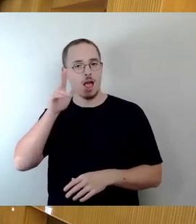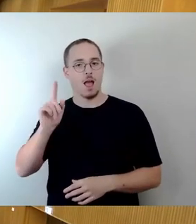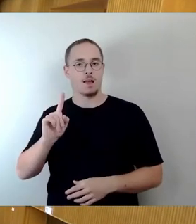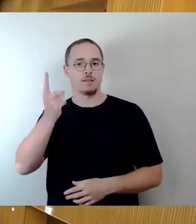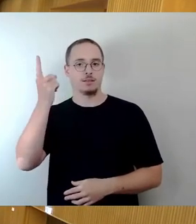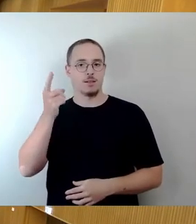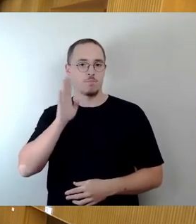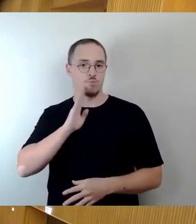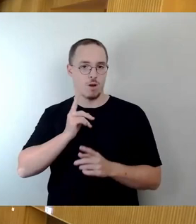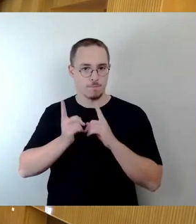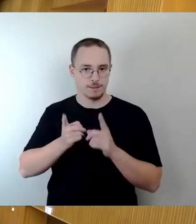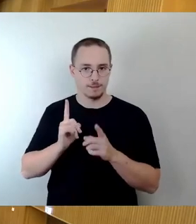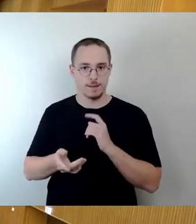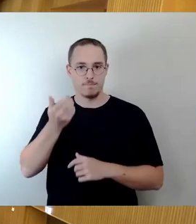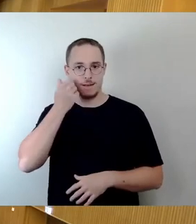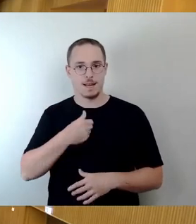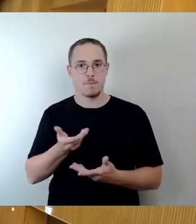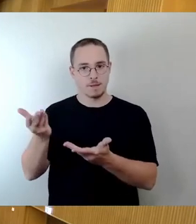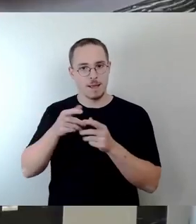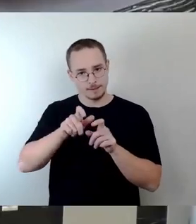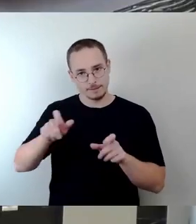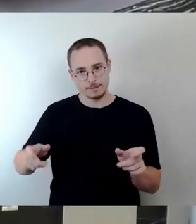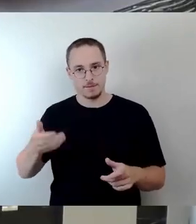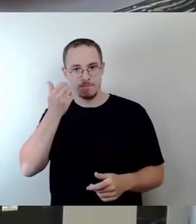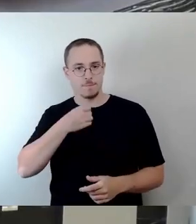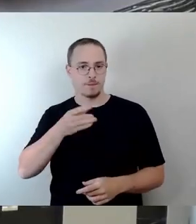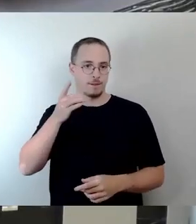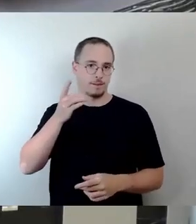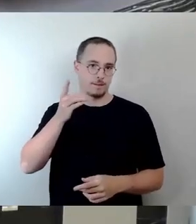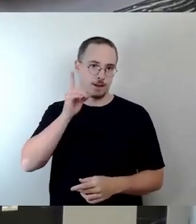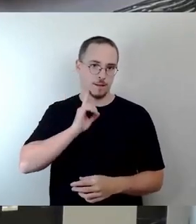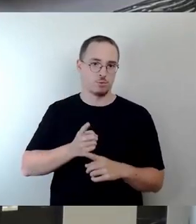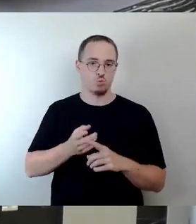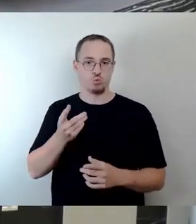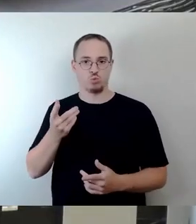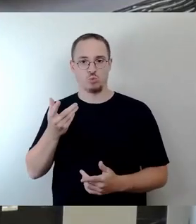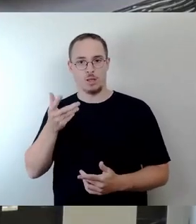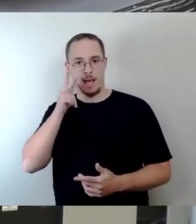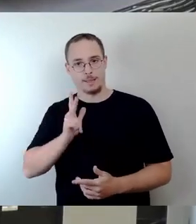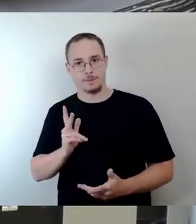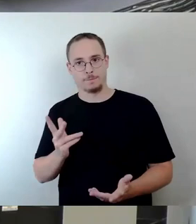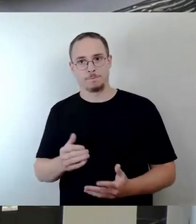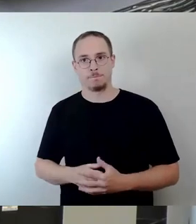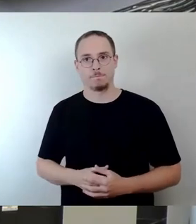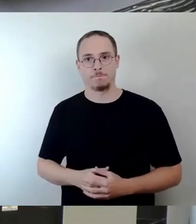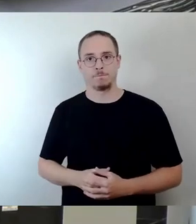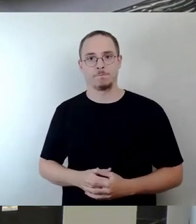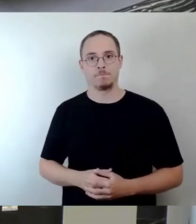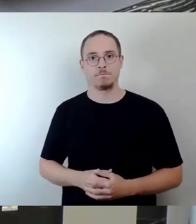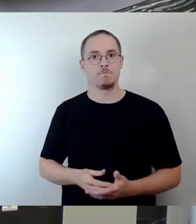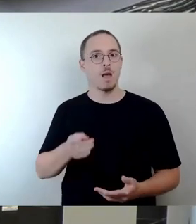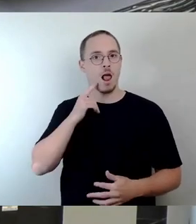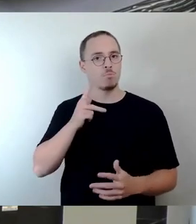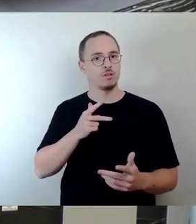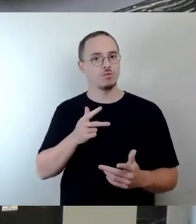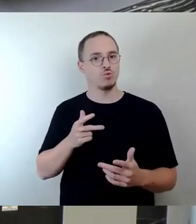ich würde einen anderen Schwerpunkt setzen wollen, überraschenderweise. Ich glaube, grüne Verkehrspolitik ist ein Gewinn an Lebensqualität und ich glaube, wir